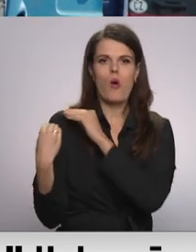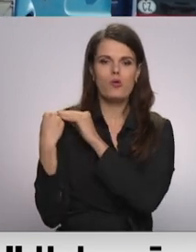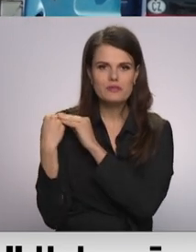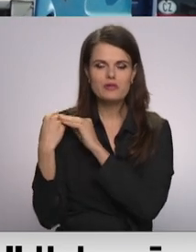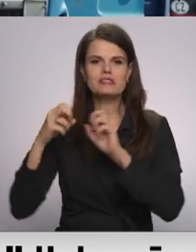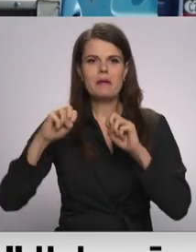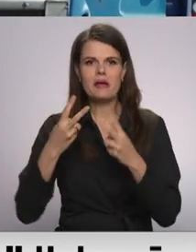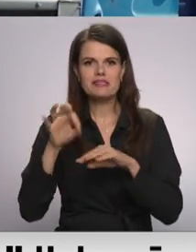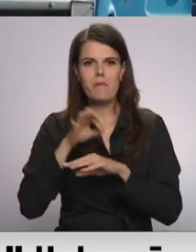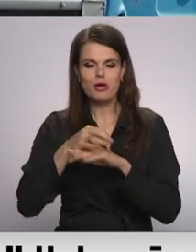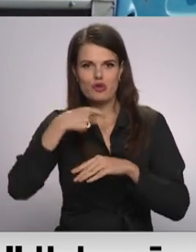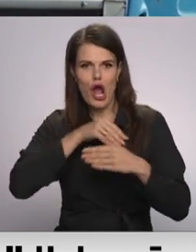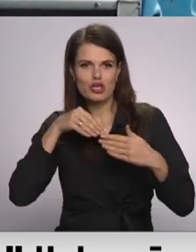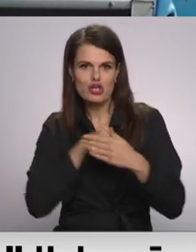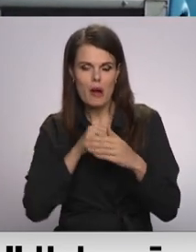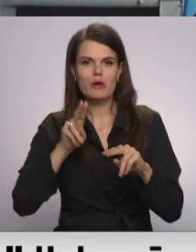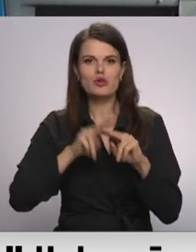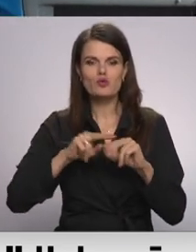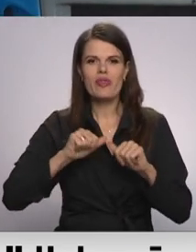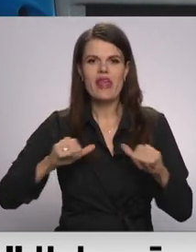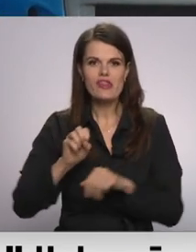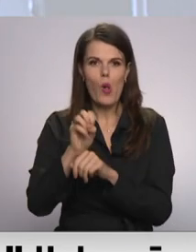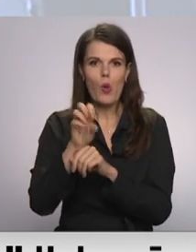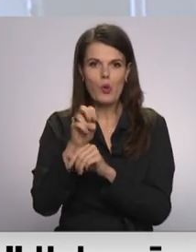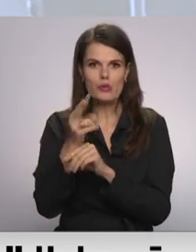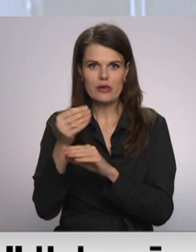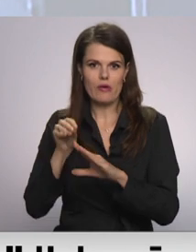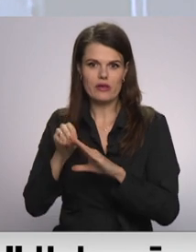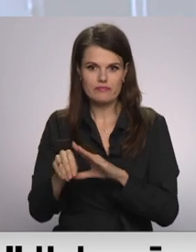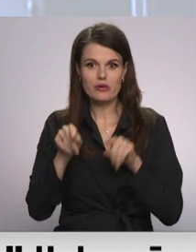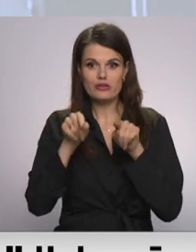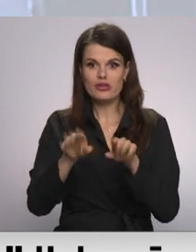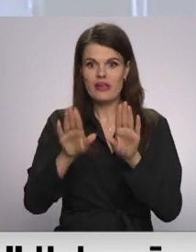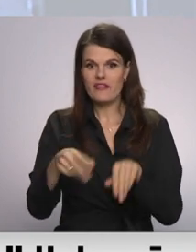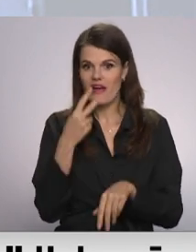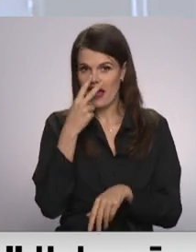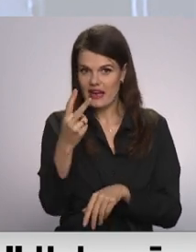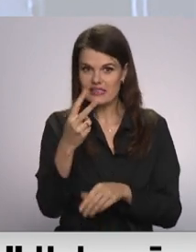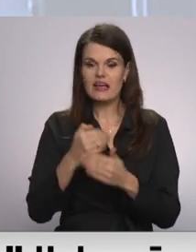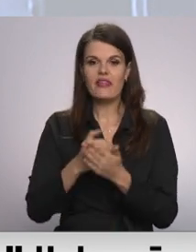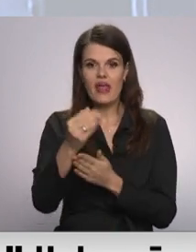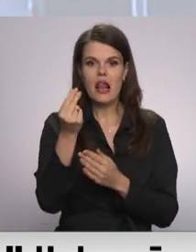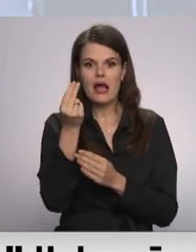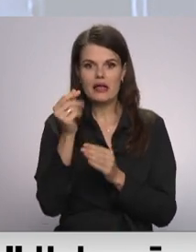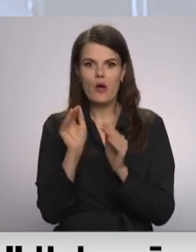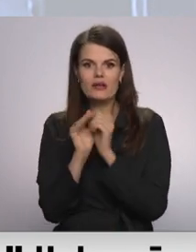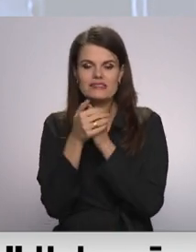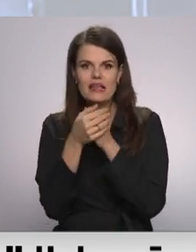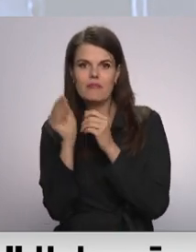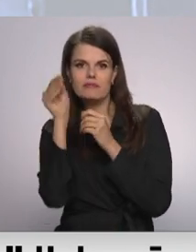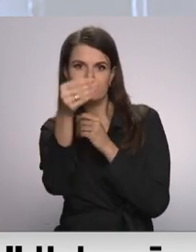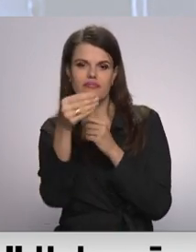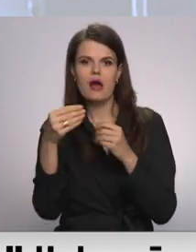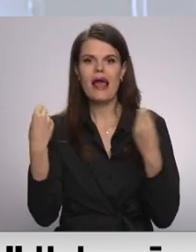speciāli piešūtās iekškabatās un pat dienesta lukturīšos. Šajos kadros ir redzams, ka tālāk naudu nesūst slēpņiem, kas bija